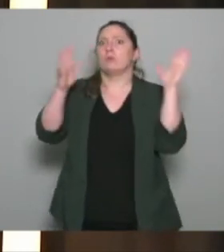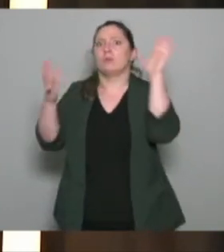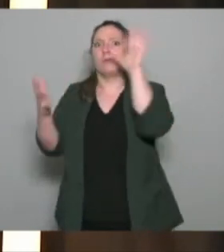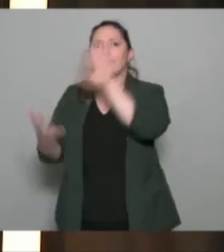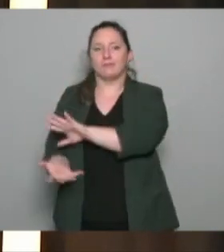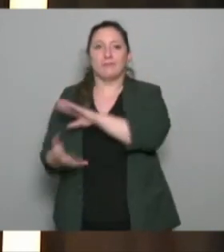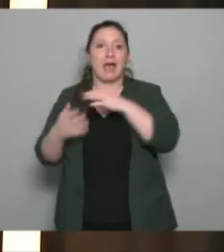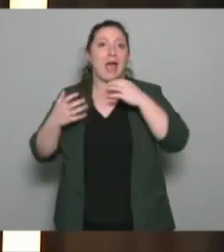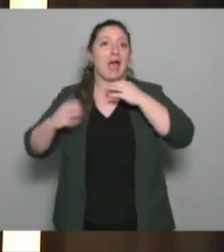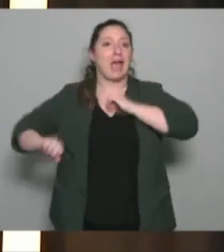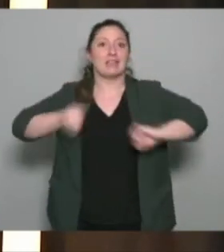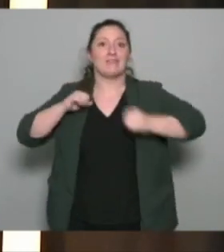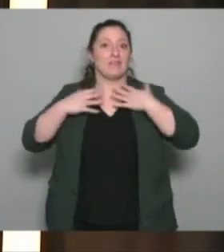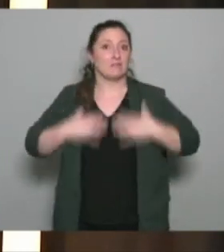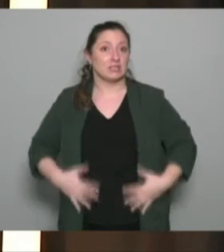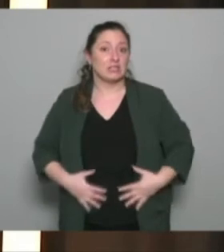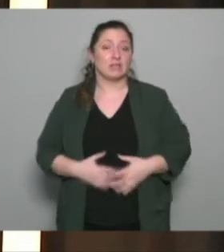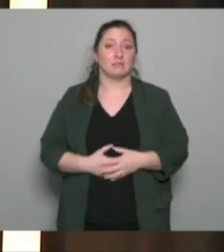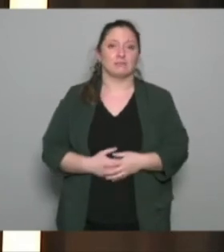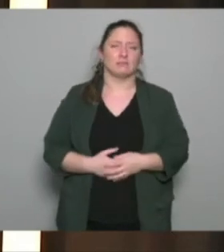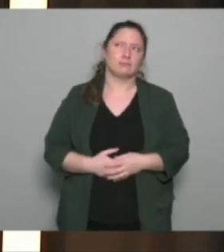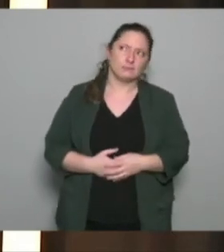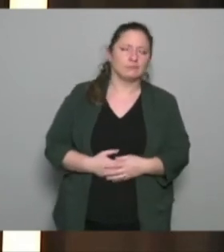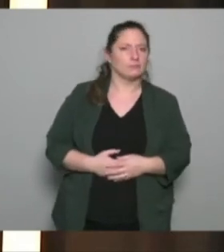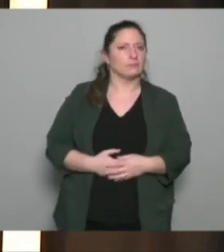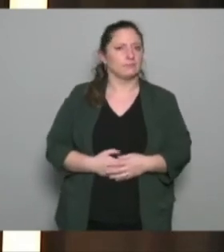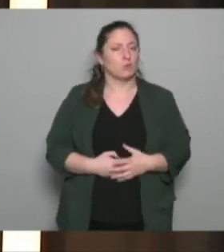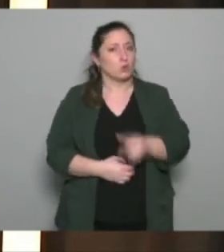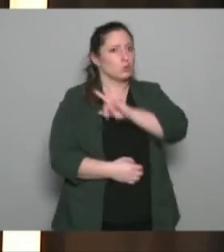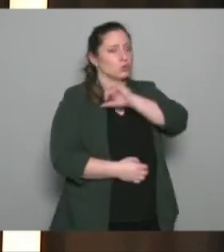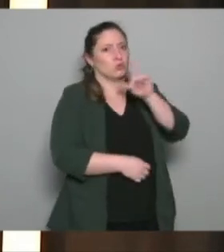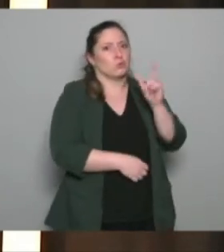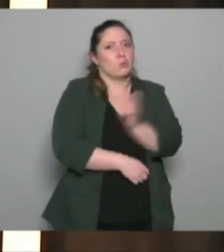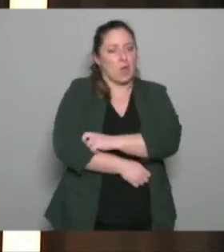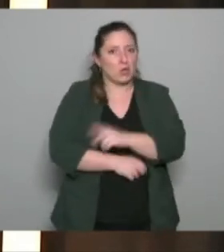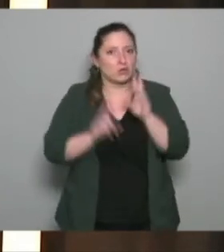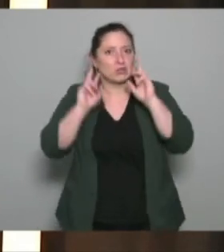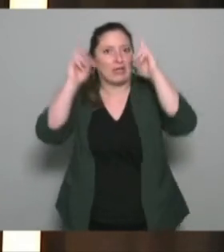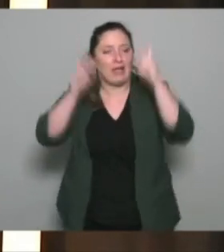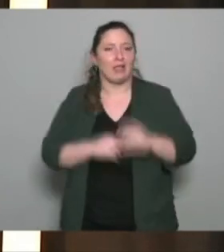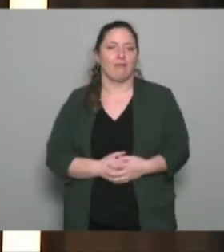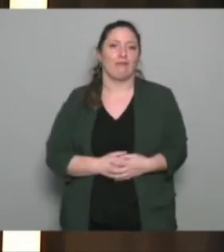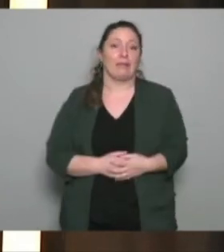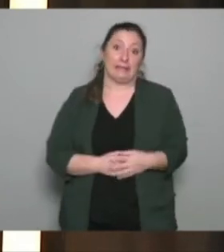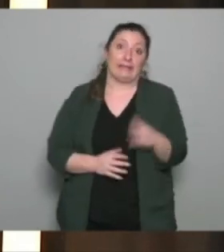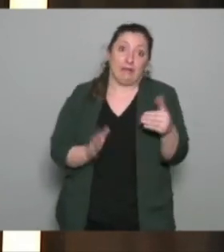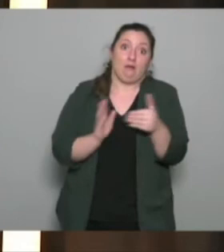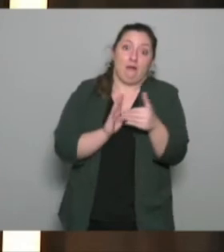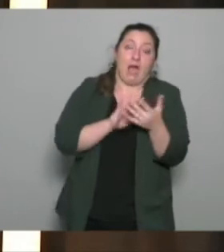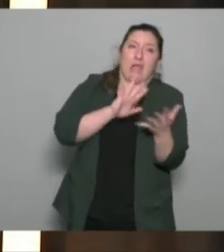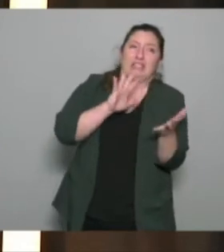'activité physique voire le sport et même on a glissé par moments vers l